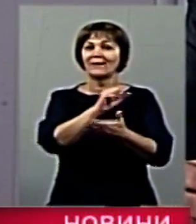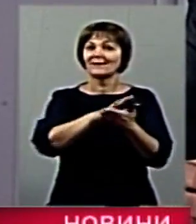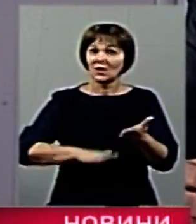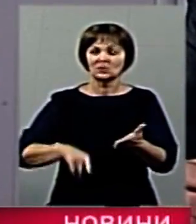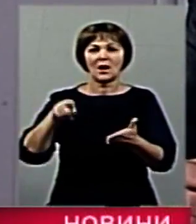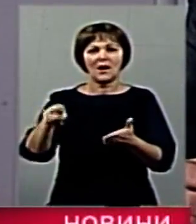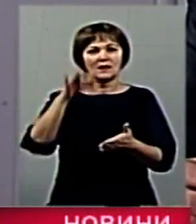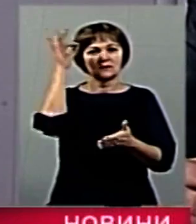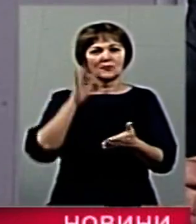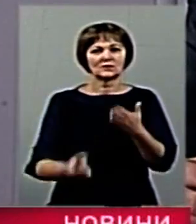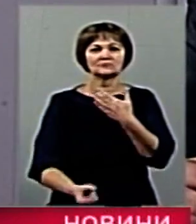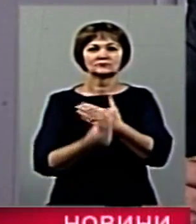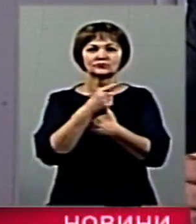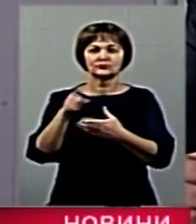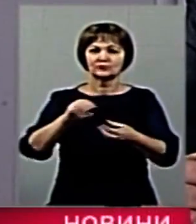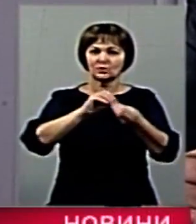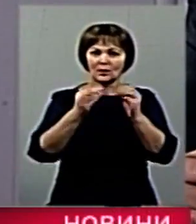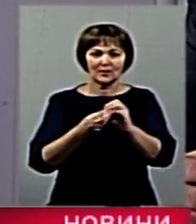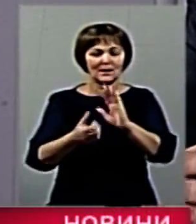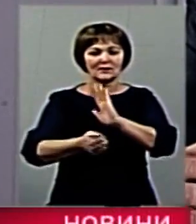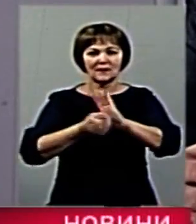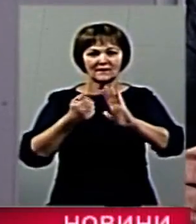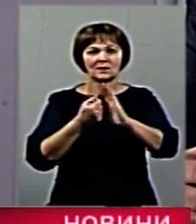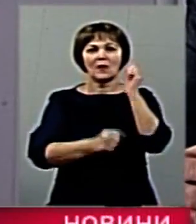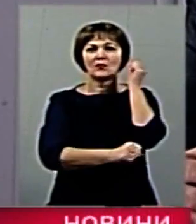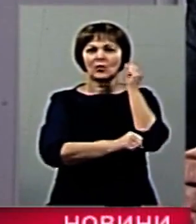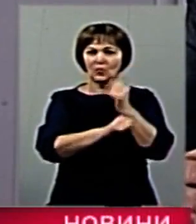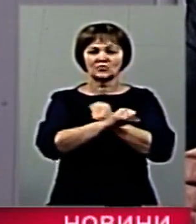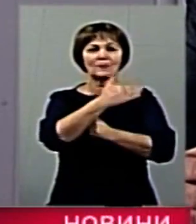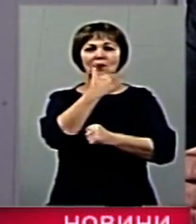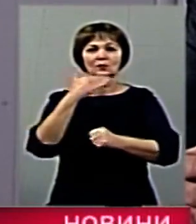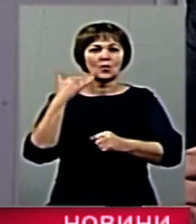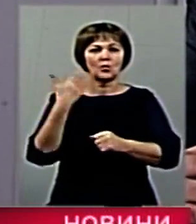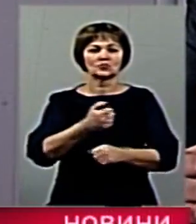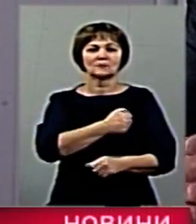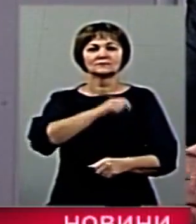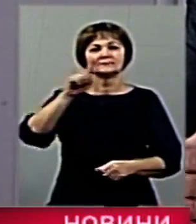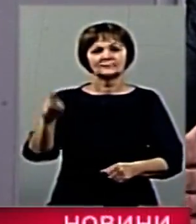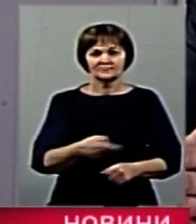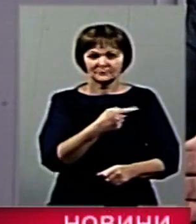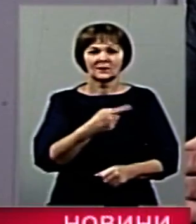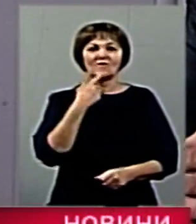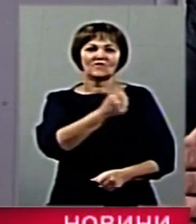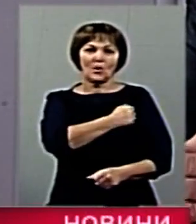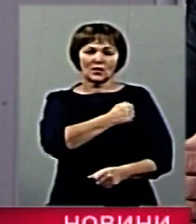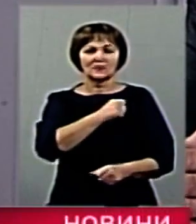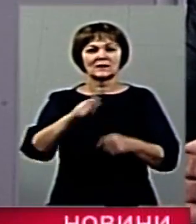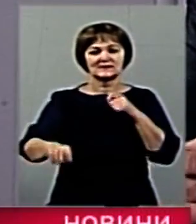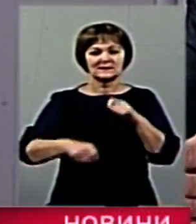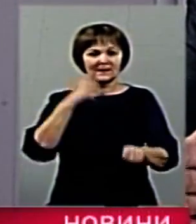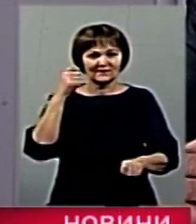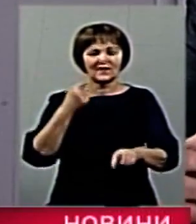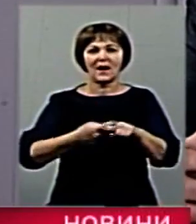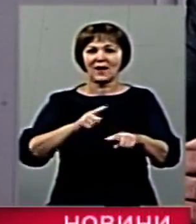німці вже стикнулися з проблемою нестачі робочих кадрів, тому що багато людей мобілізовані були до війська, зрив плану